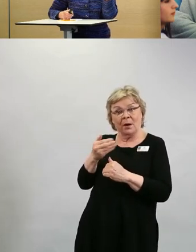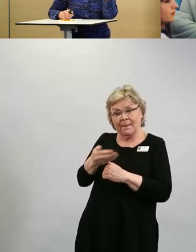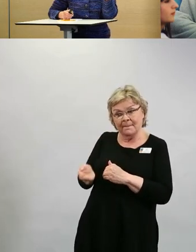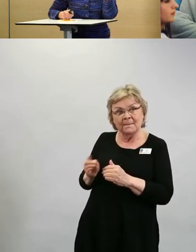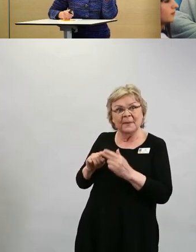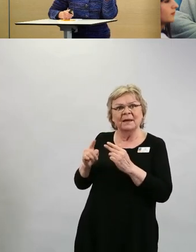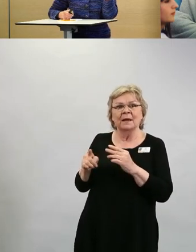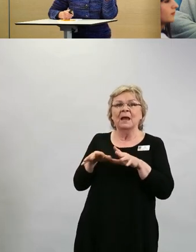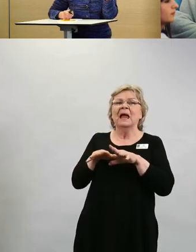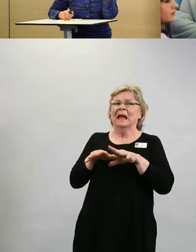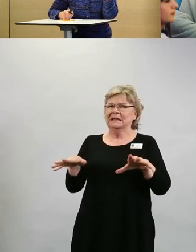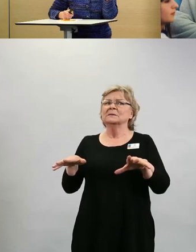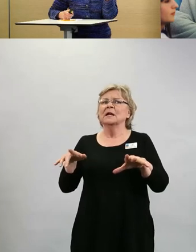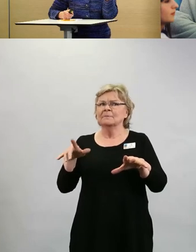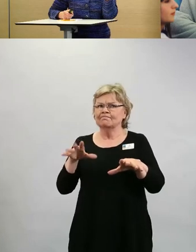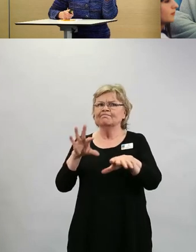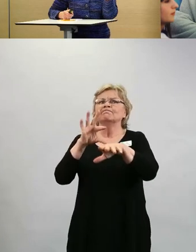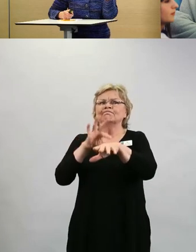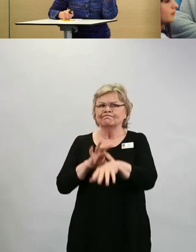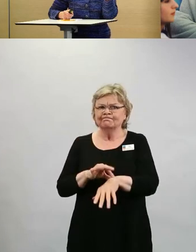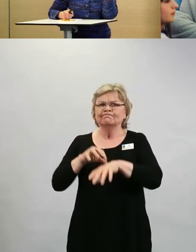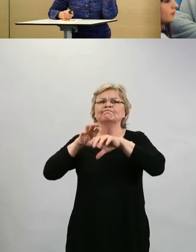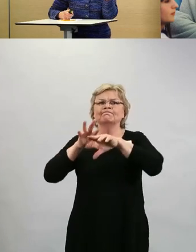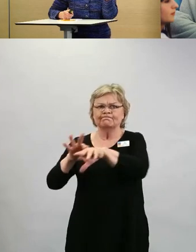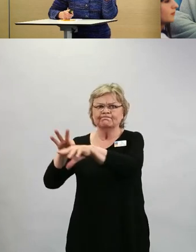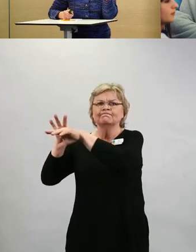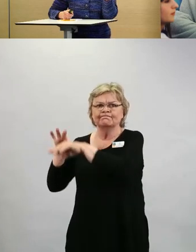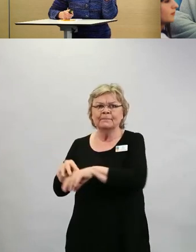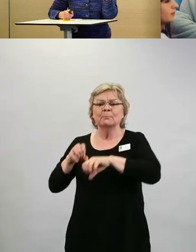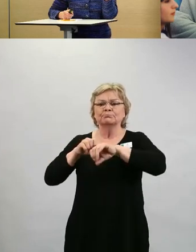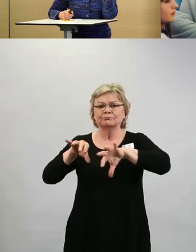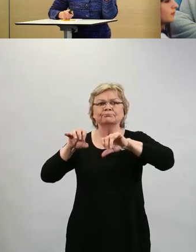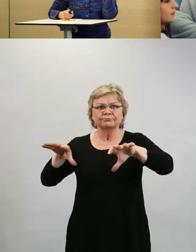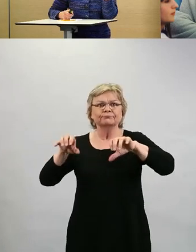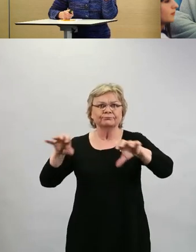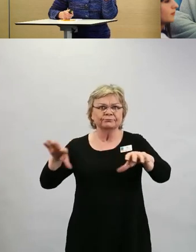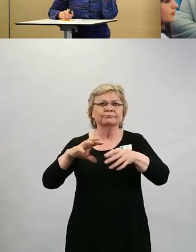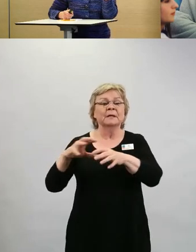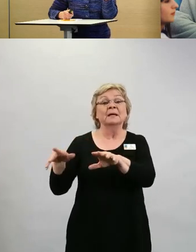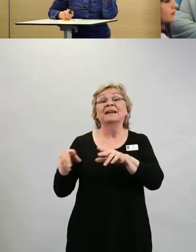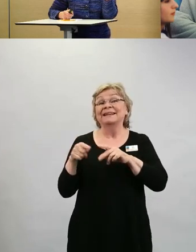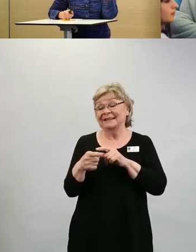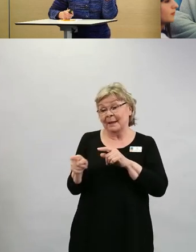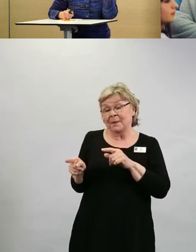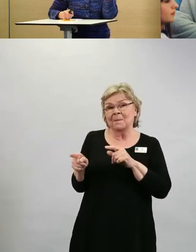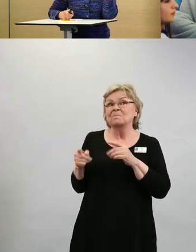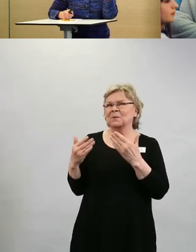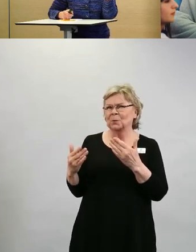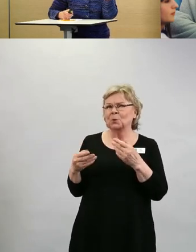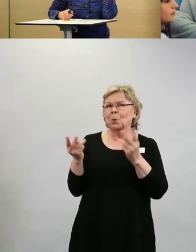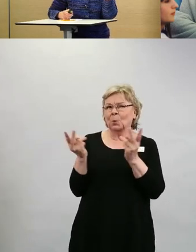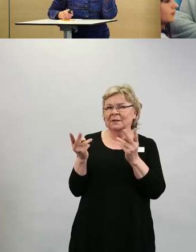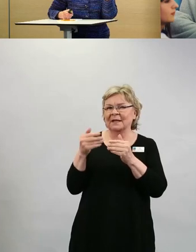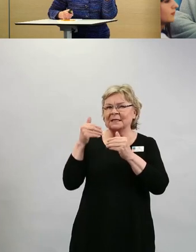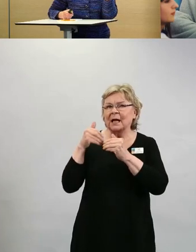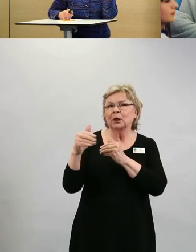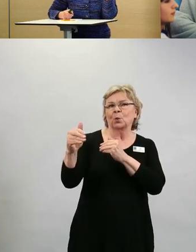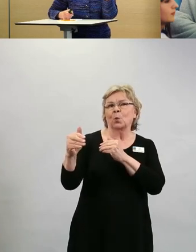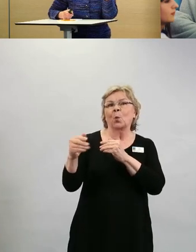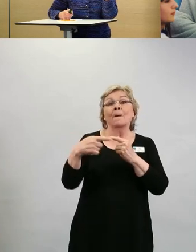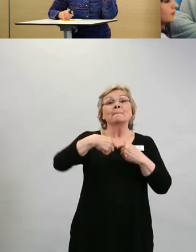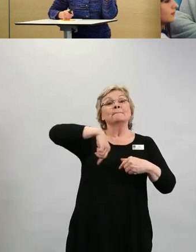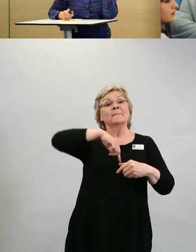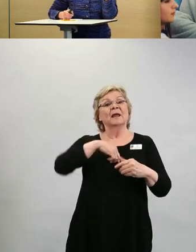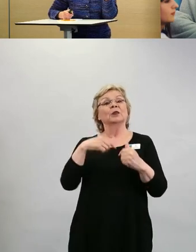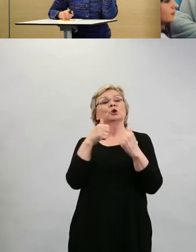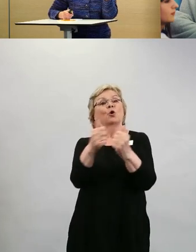infektioita ja jotka eniten välittävät infektioita toisillensa, niin tämmöisessä tilanteessa me edelleen toivomme, että